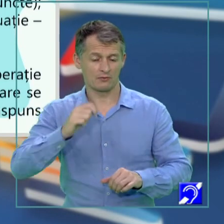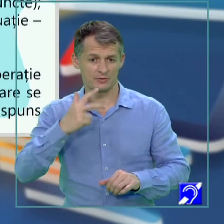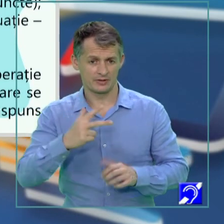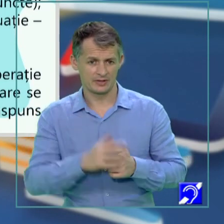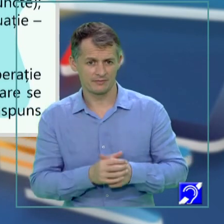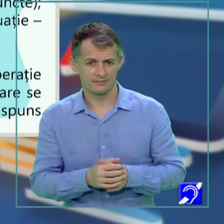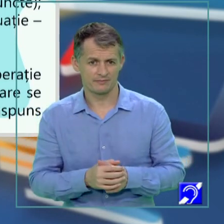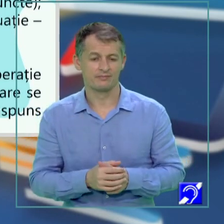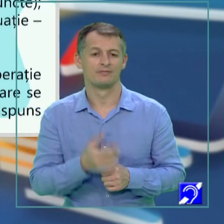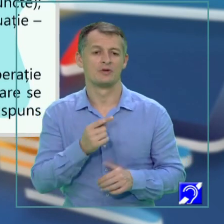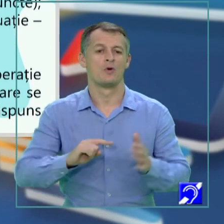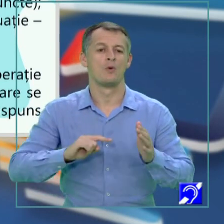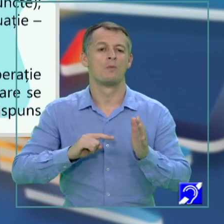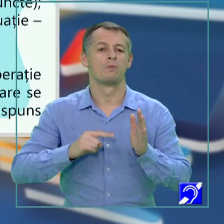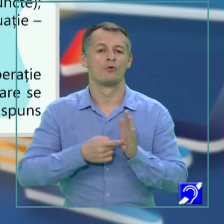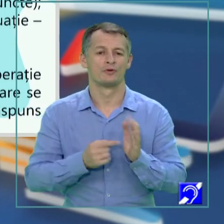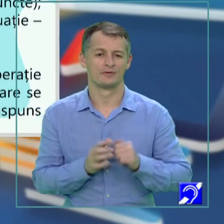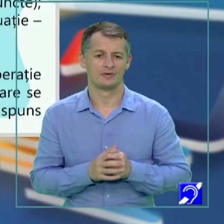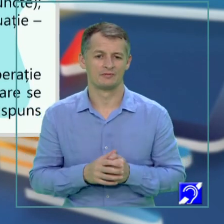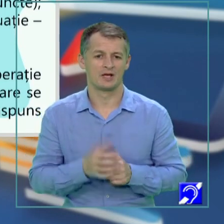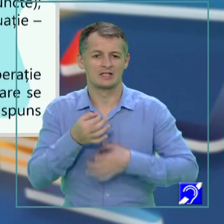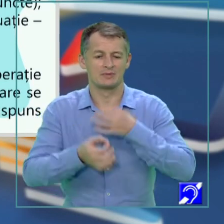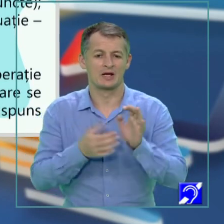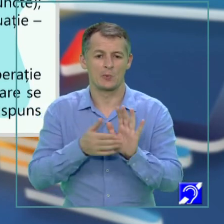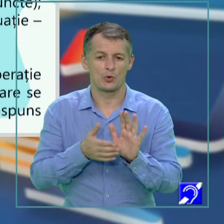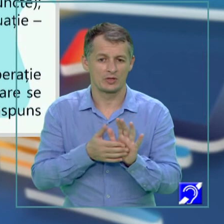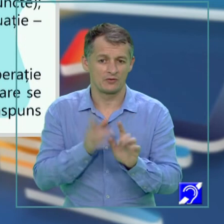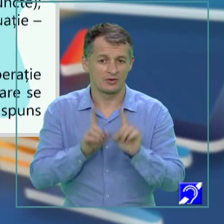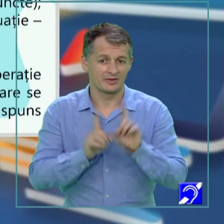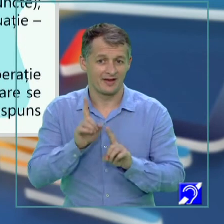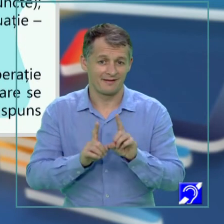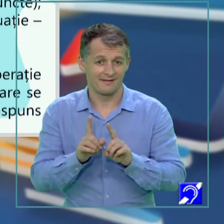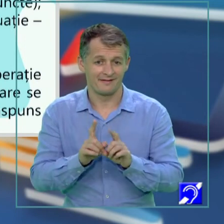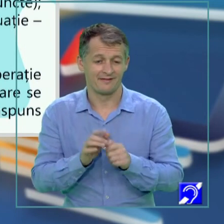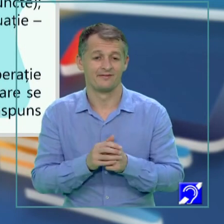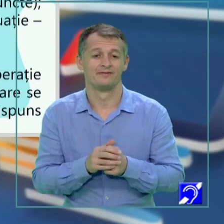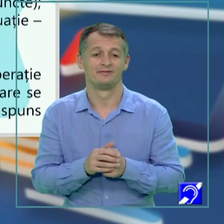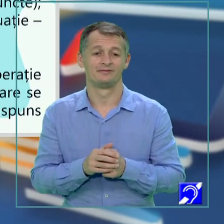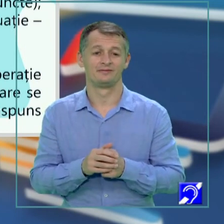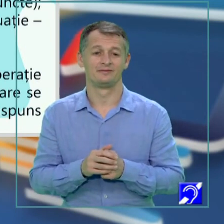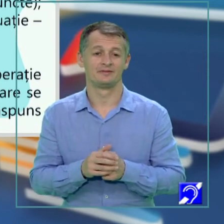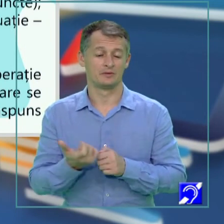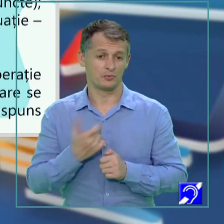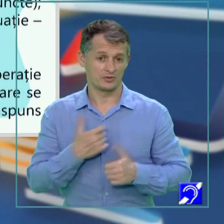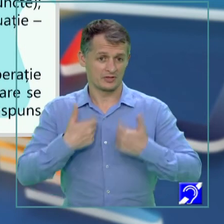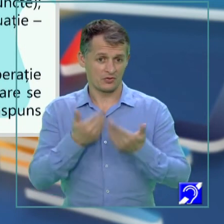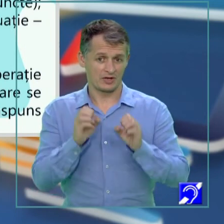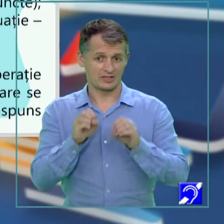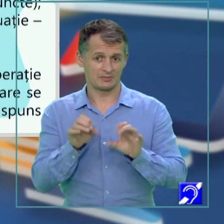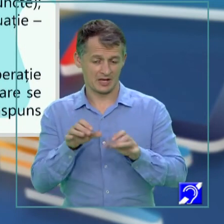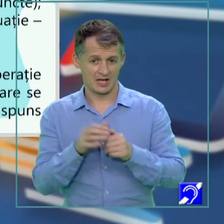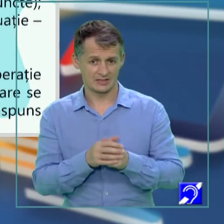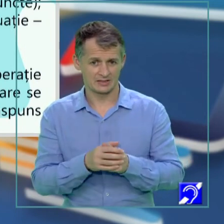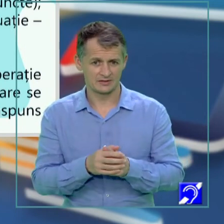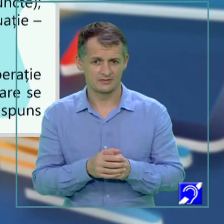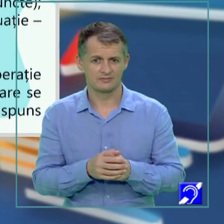astfel, explicarea motivului primește patru puncte. Dacă poți furniza o explicație nuanțată,